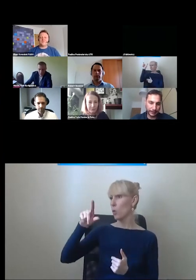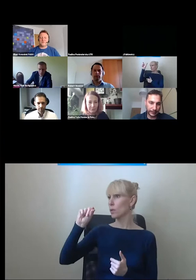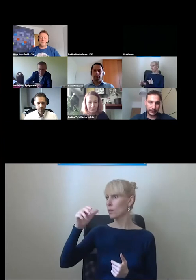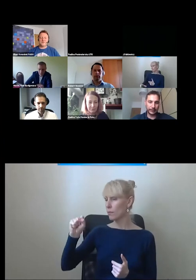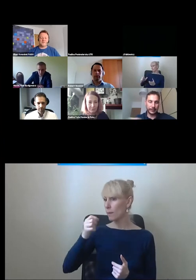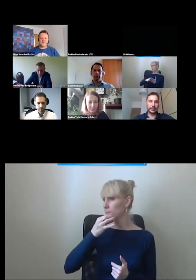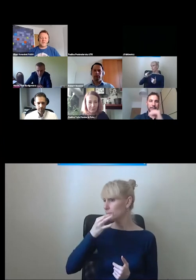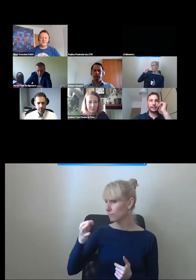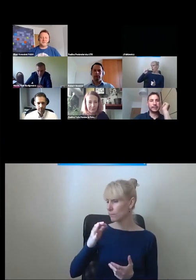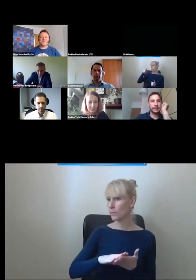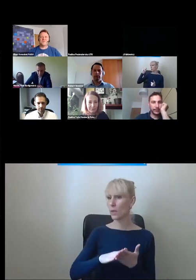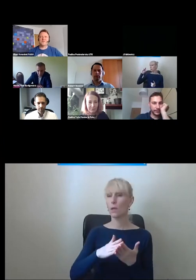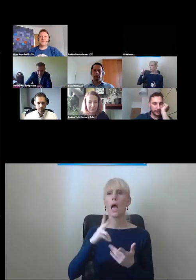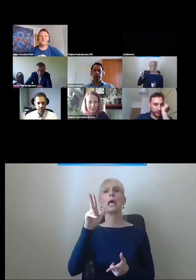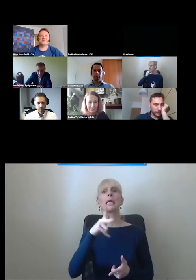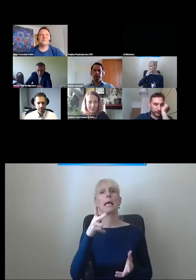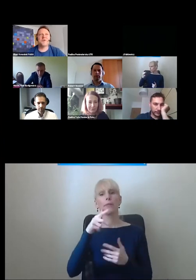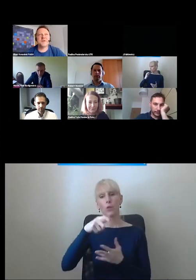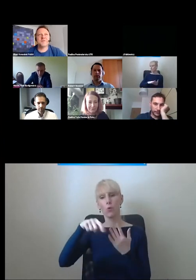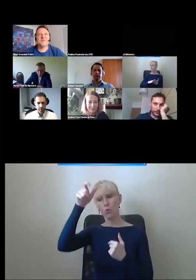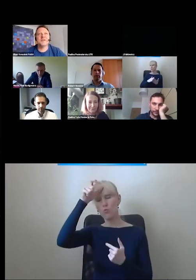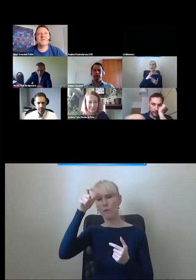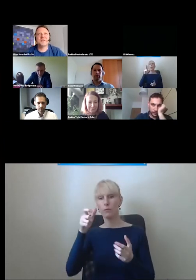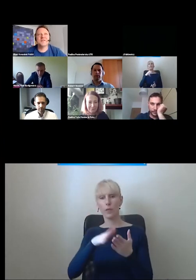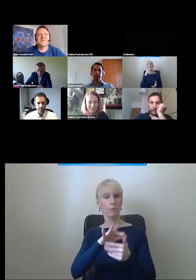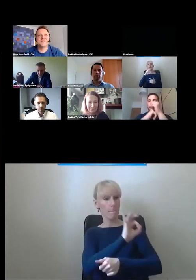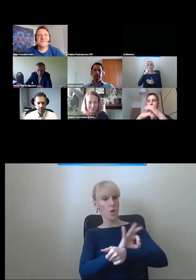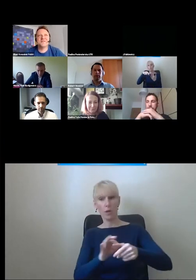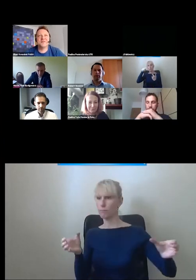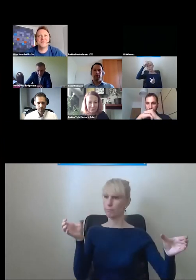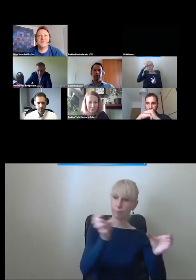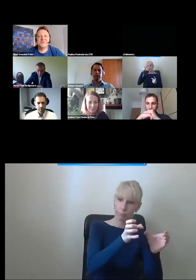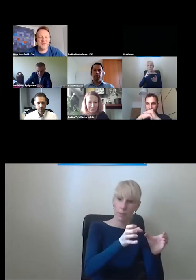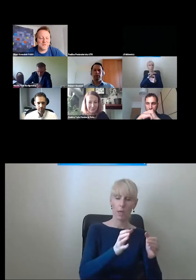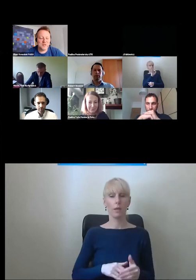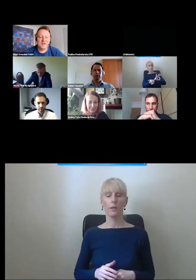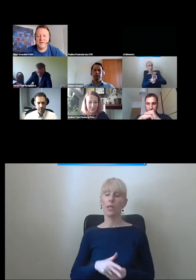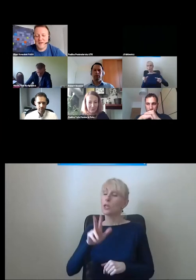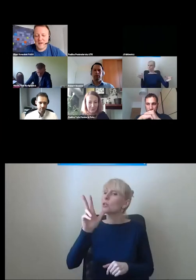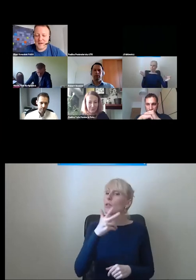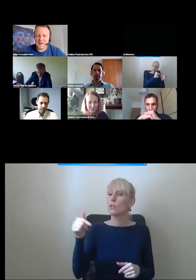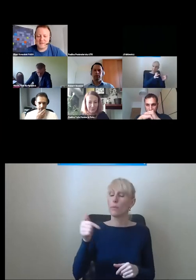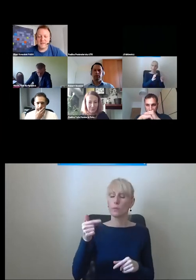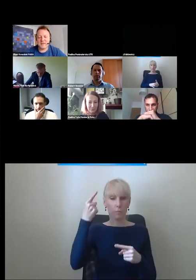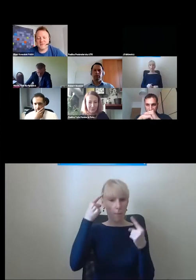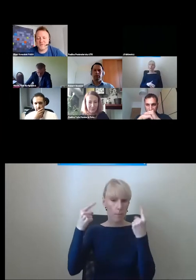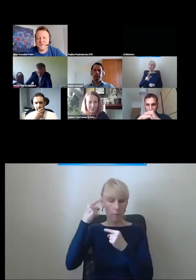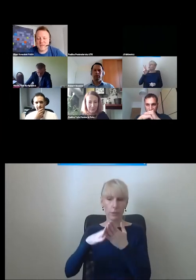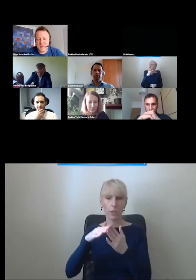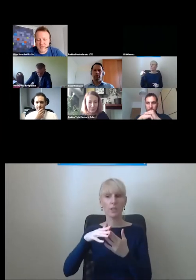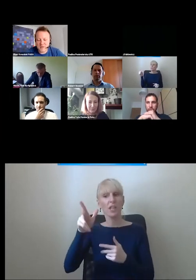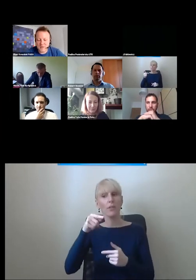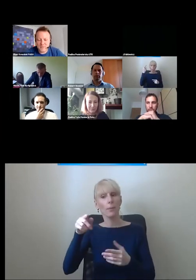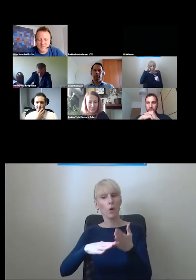Pauliny o tym, kiedy dosypuje się ludzi do projektów i kiedy się myśli o tym, jak ludzie z jakiegoś